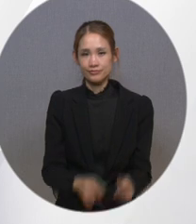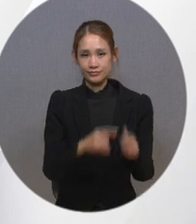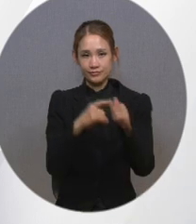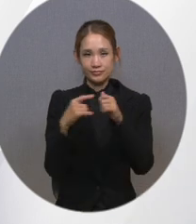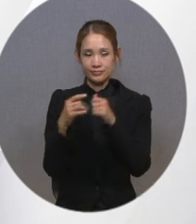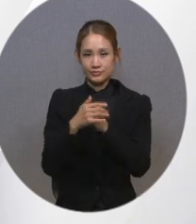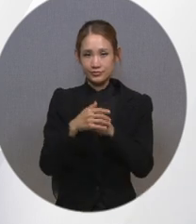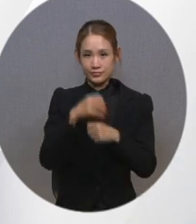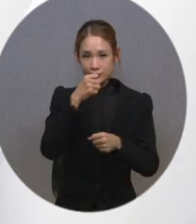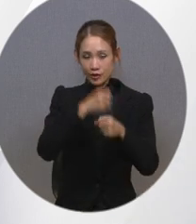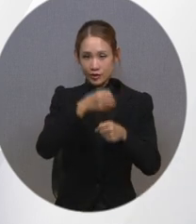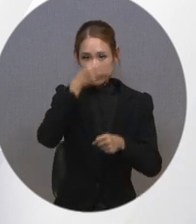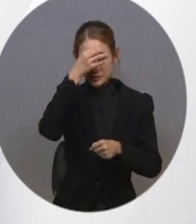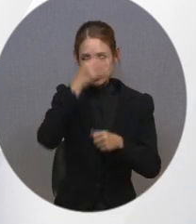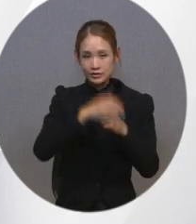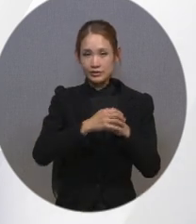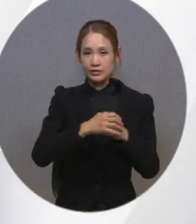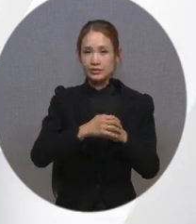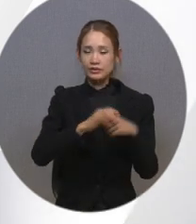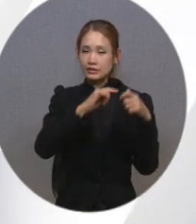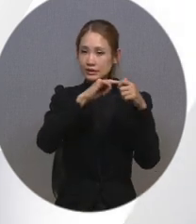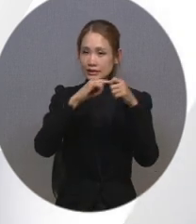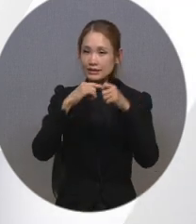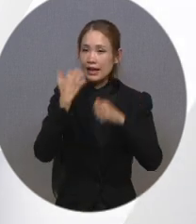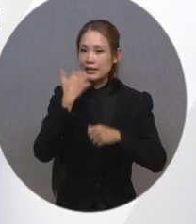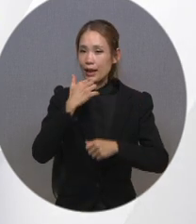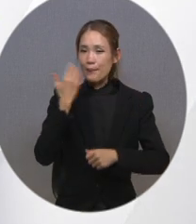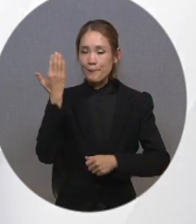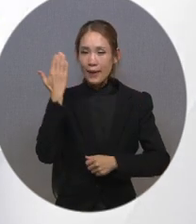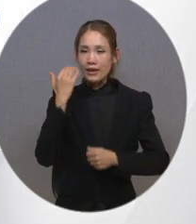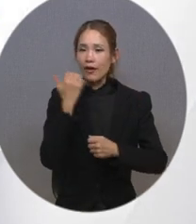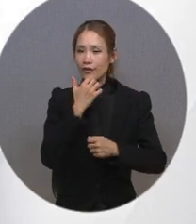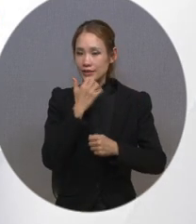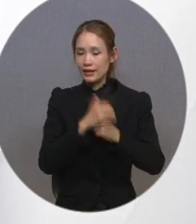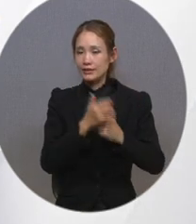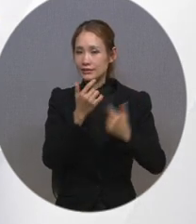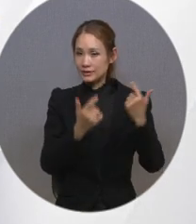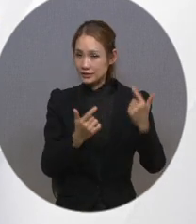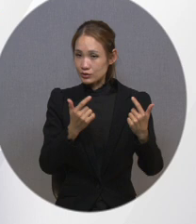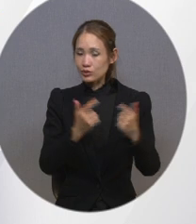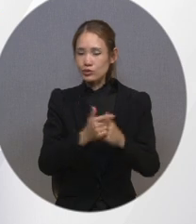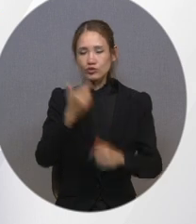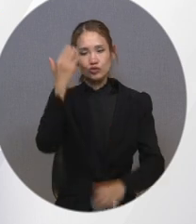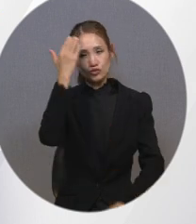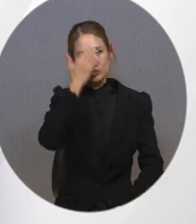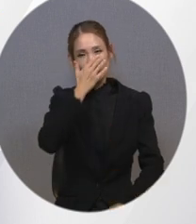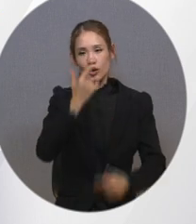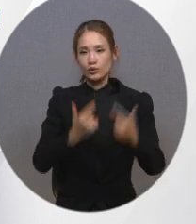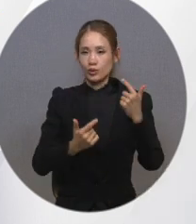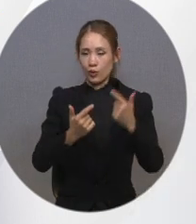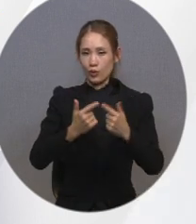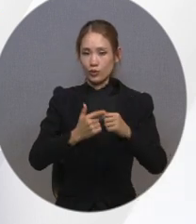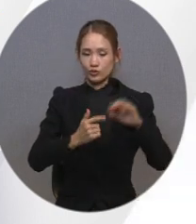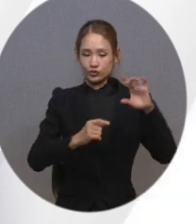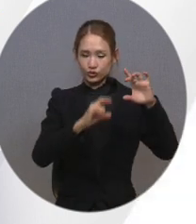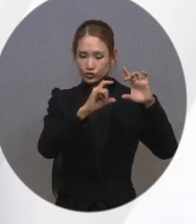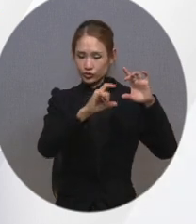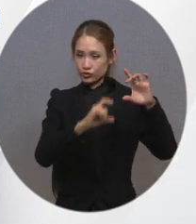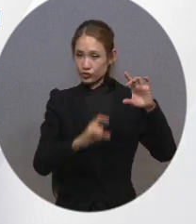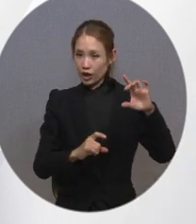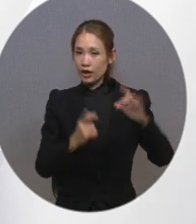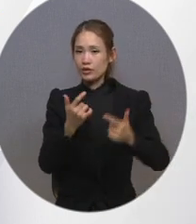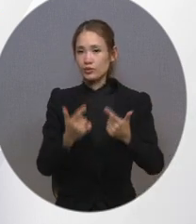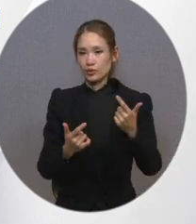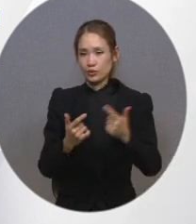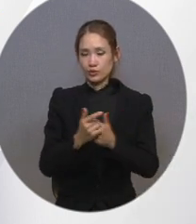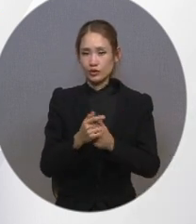설정 기능은 글자색, 배경색 조정, 글자 크기 조정, 투명도 조정, 줄 간격 조정, 위치